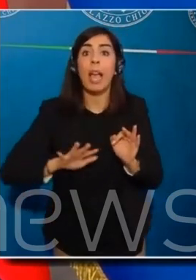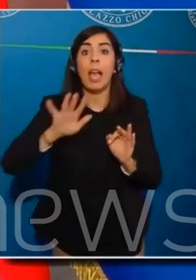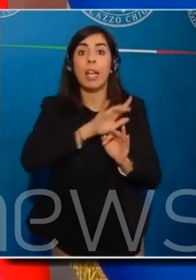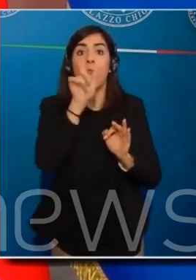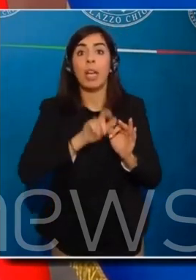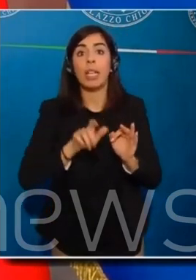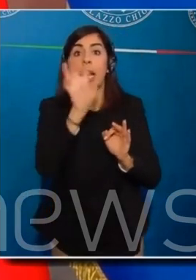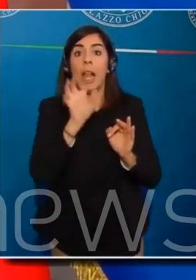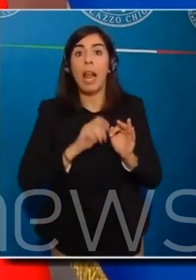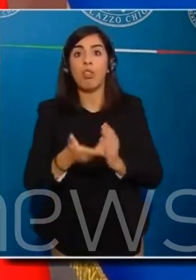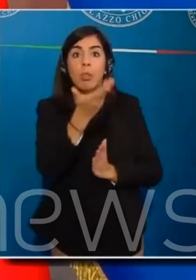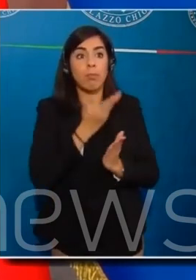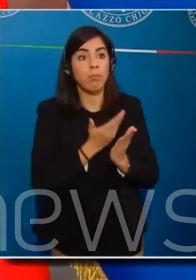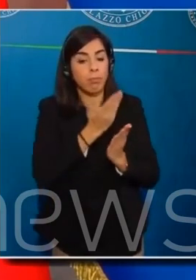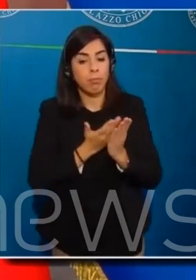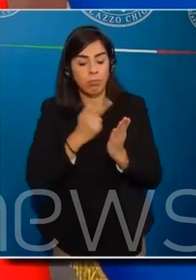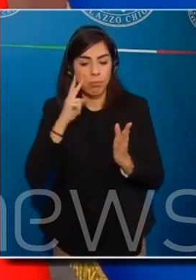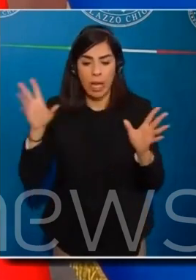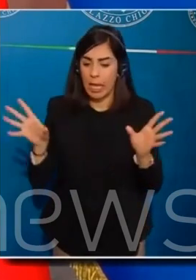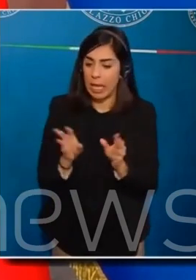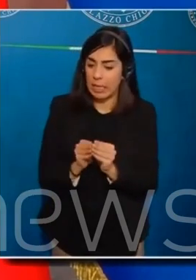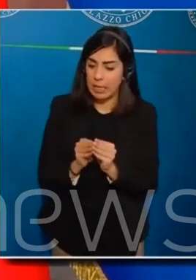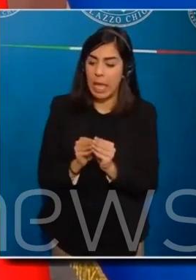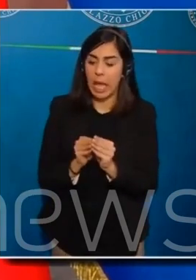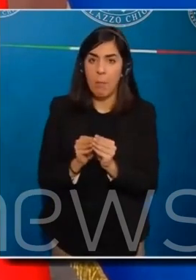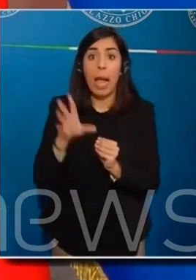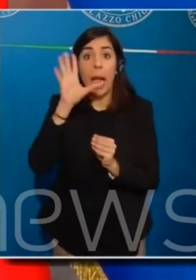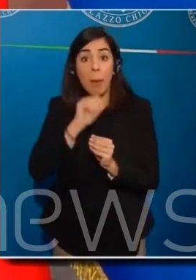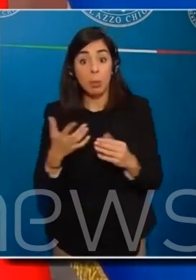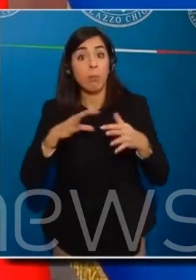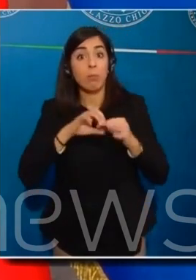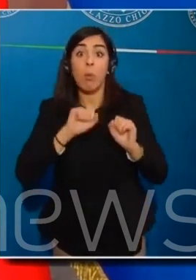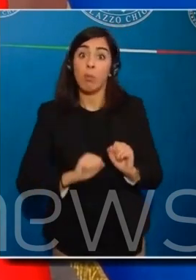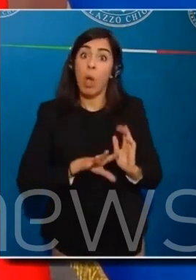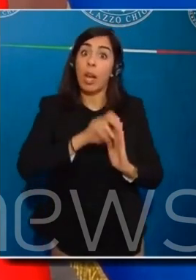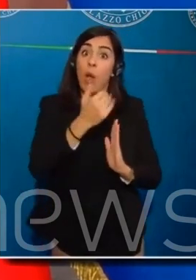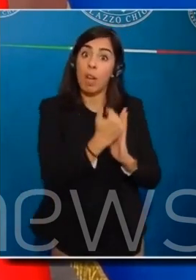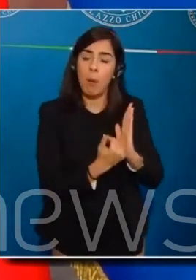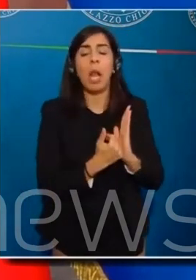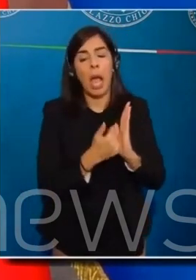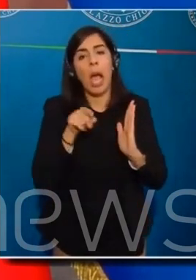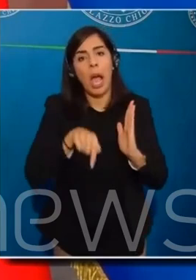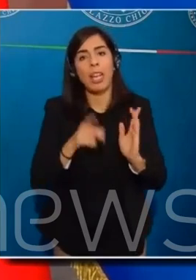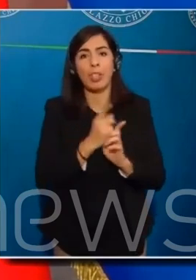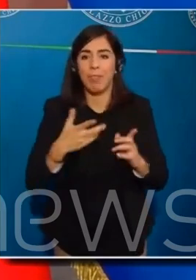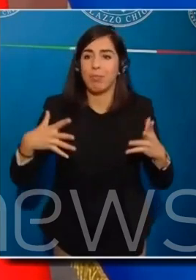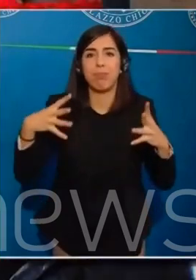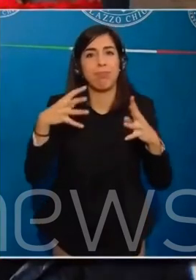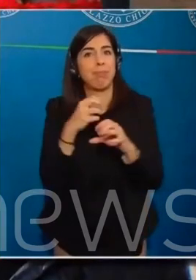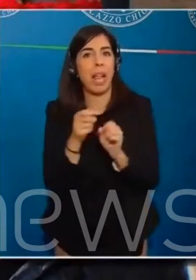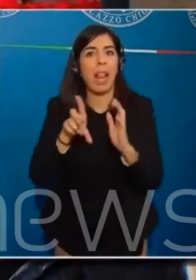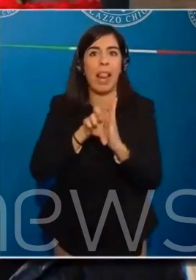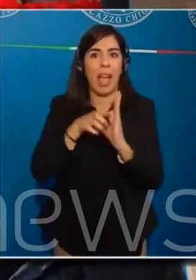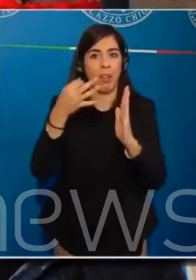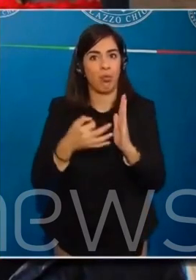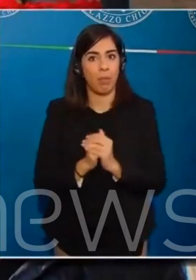selezionati come elegibili rispetto al recovery plan. Adesso dobbiamo fare una sintesi politica. La sintesi politica è